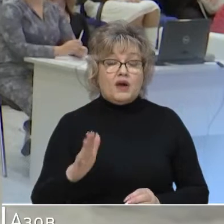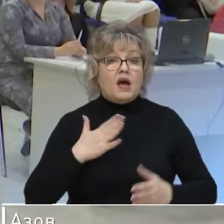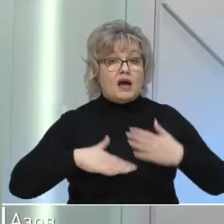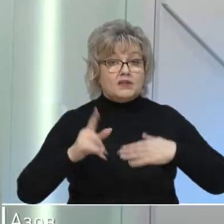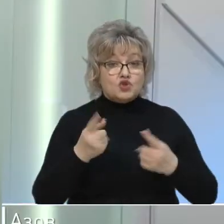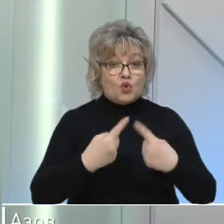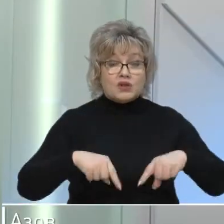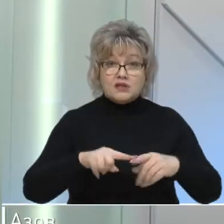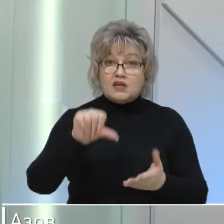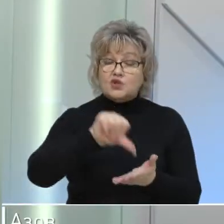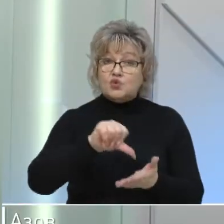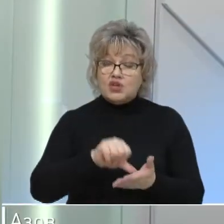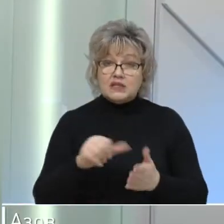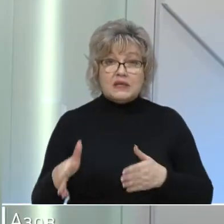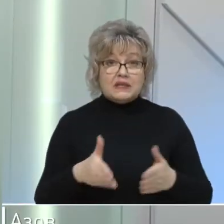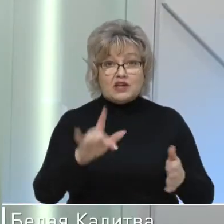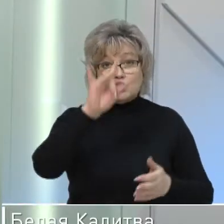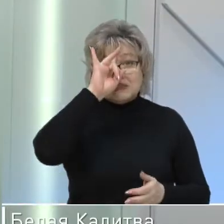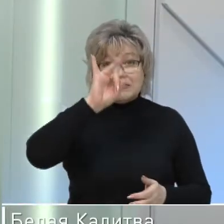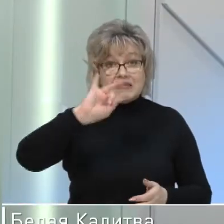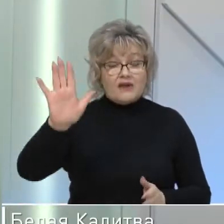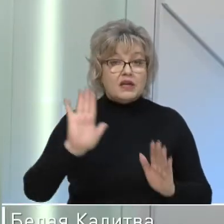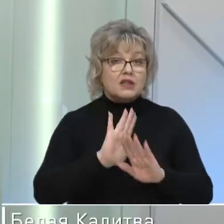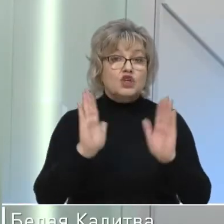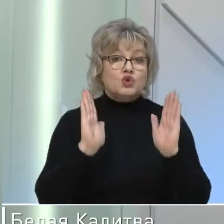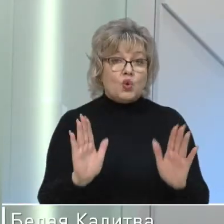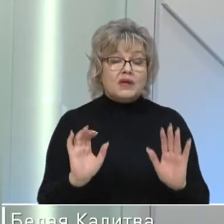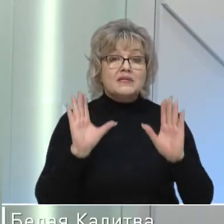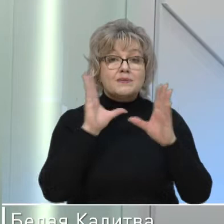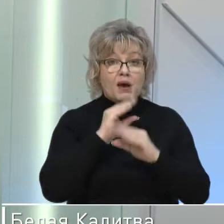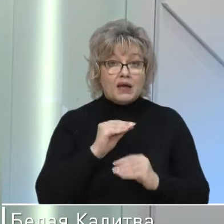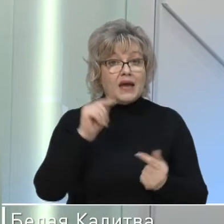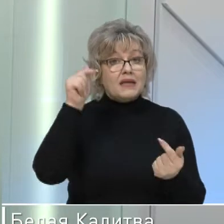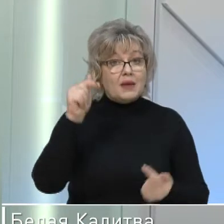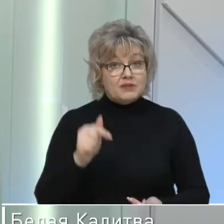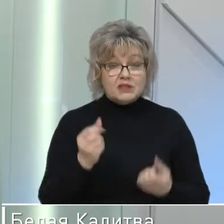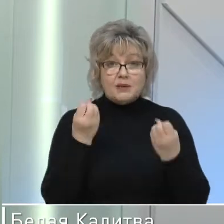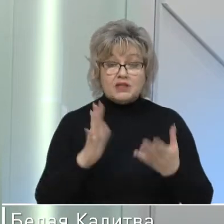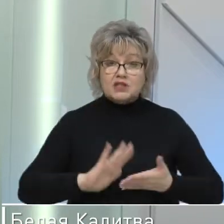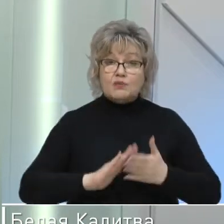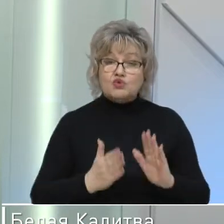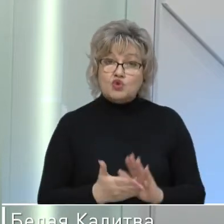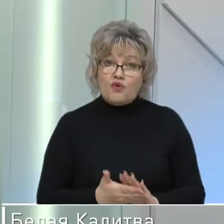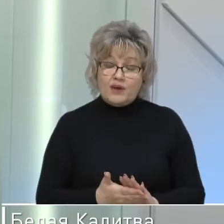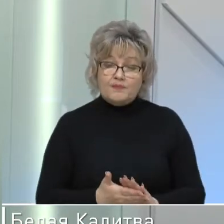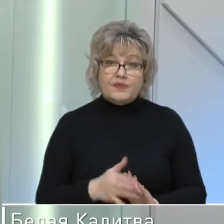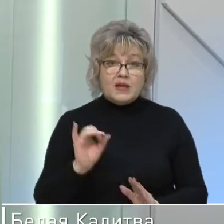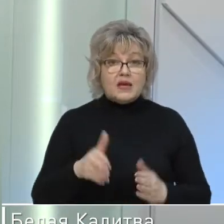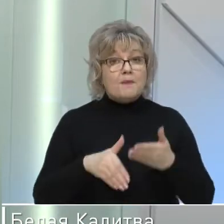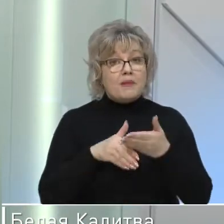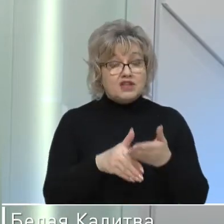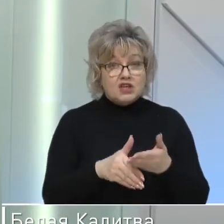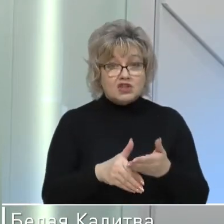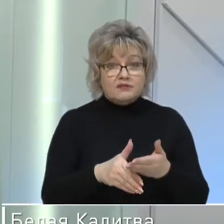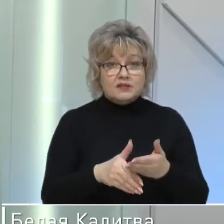организаторы и участники «Дорог славы» не только смогли адаптироваться к непростым условиям и поддерживать